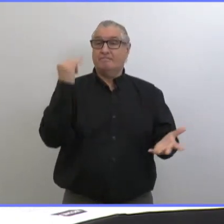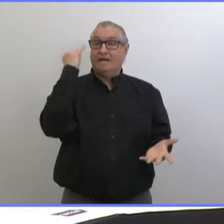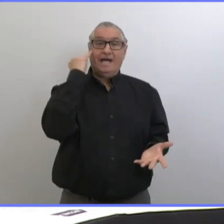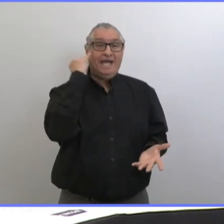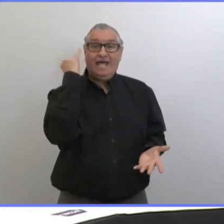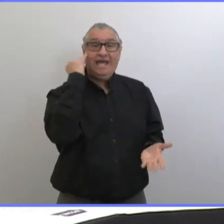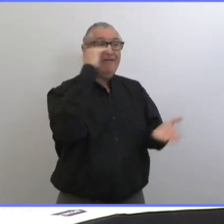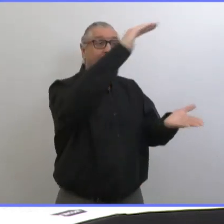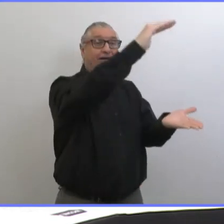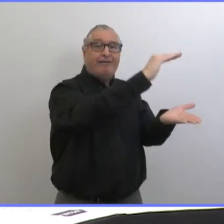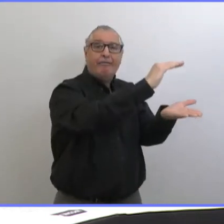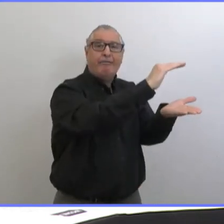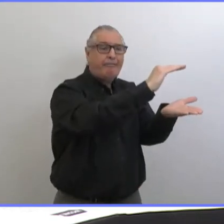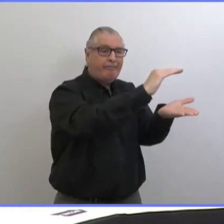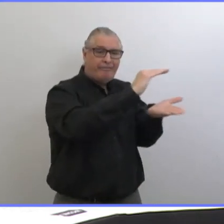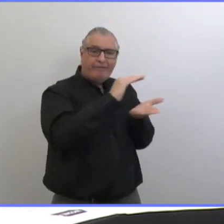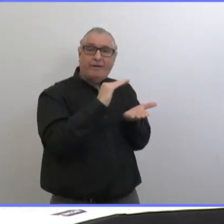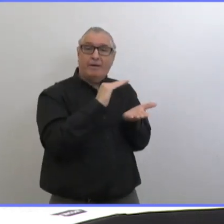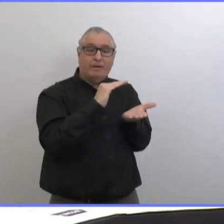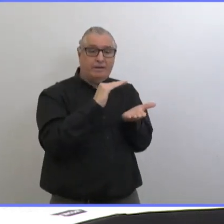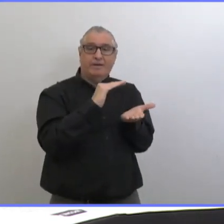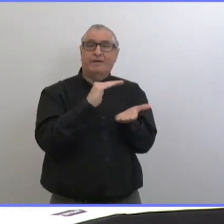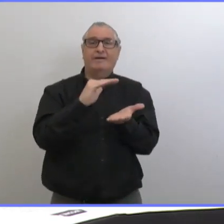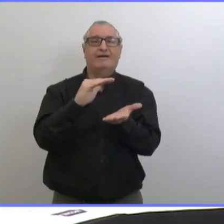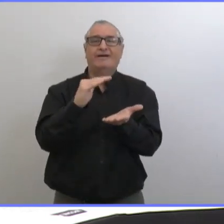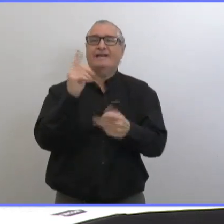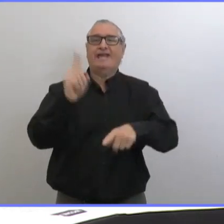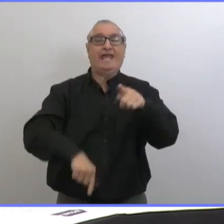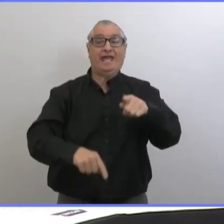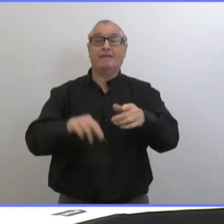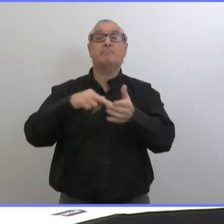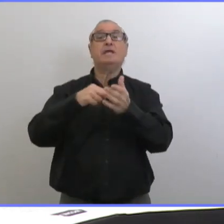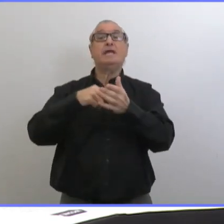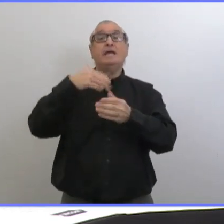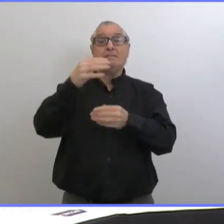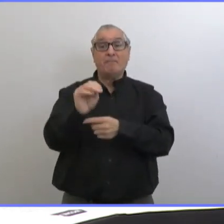des approvisionnements qu'on reçoit de Pfizer et de Moderna et donc les choses peuvent changer.